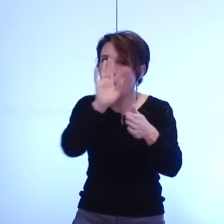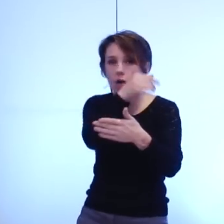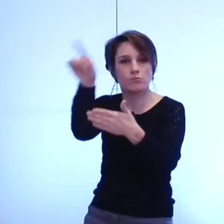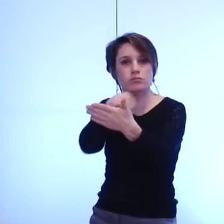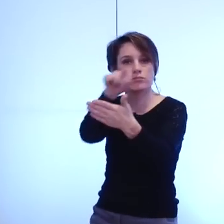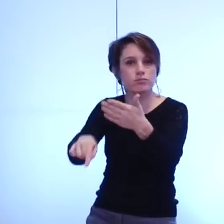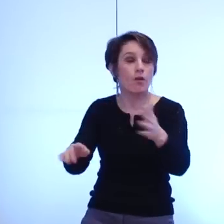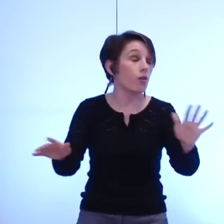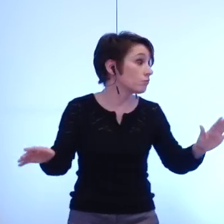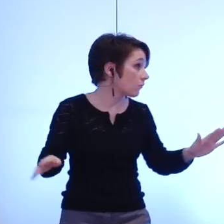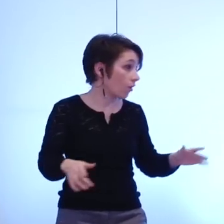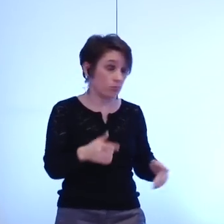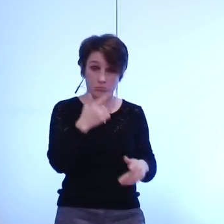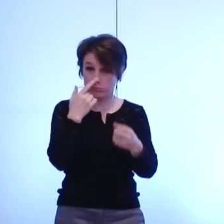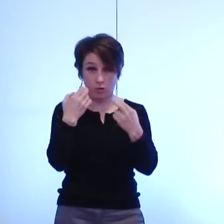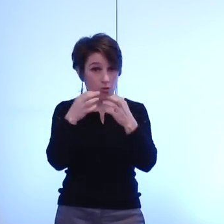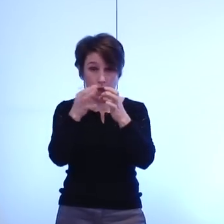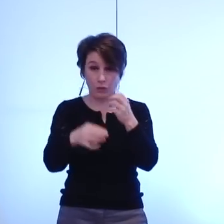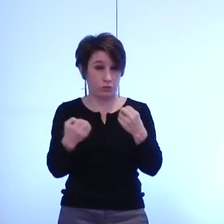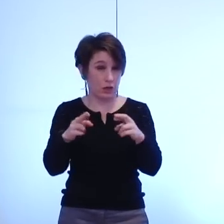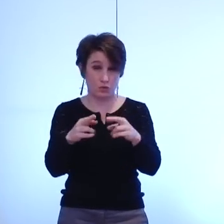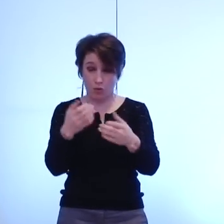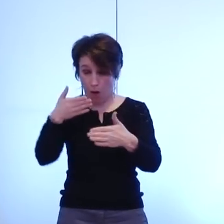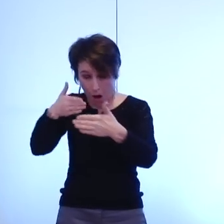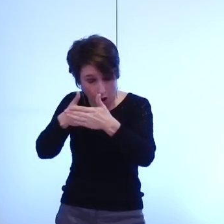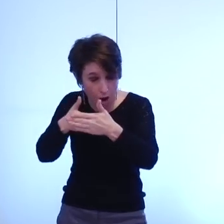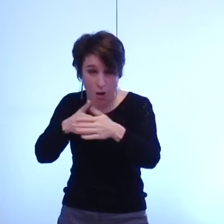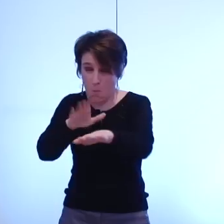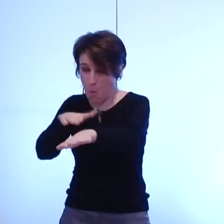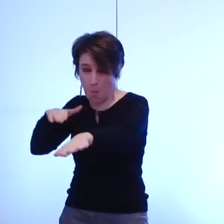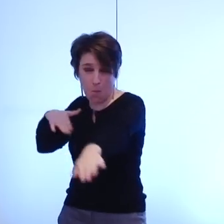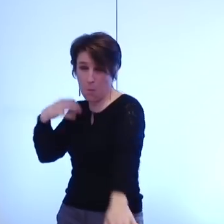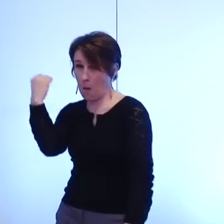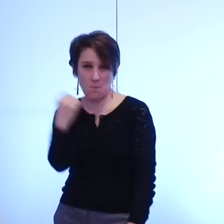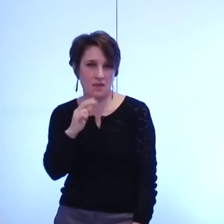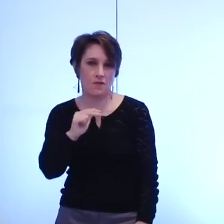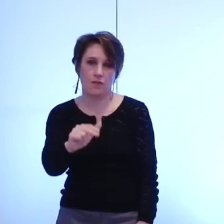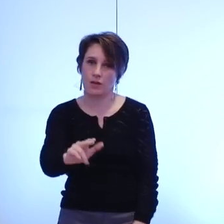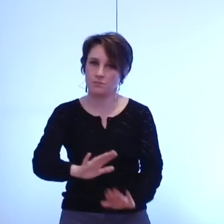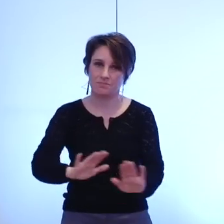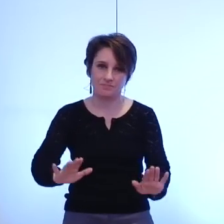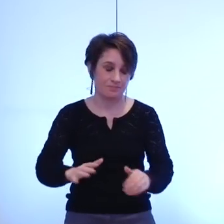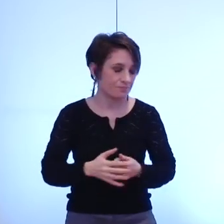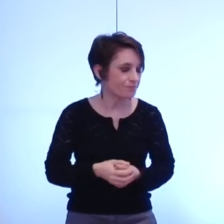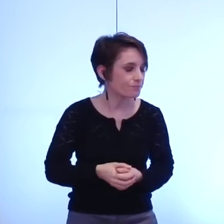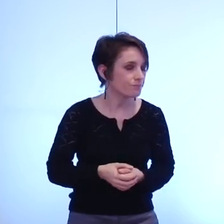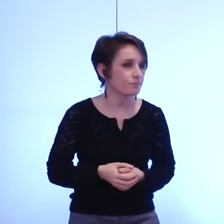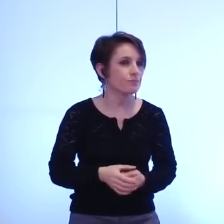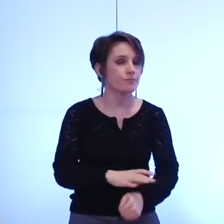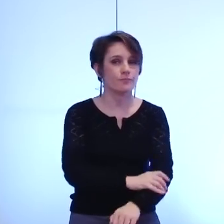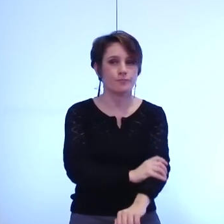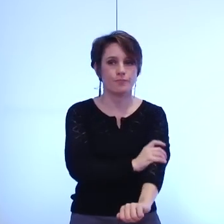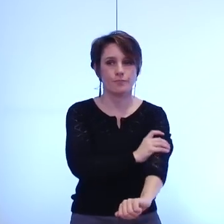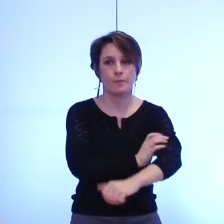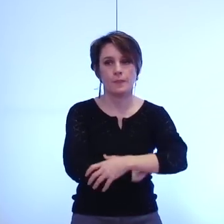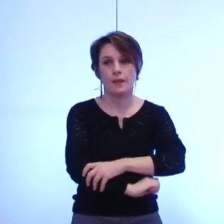impasse vous nous conduisez alors jusqu'à présent on pouvait dire au